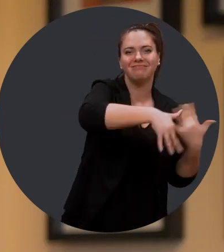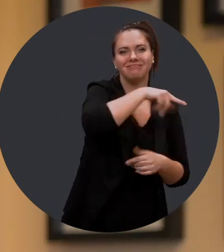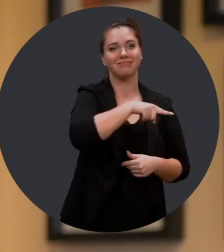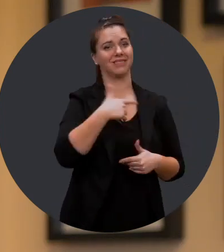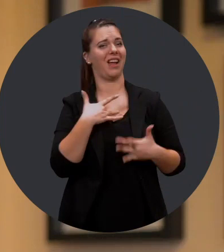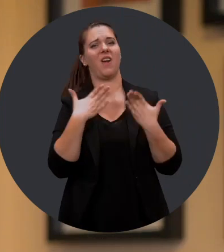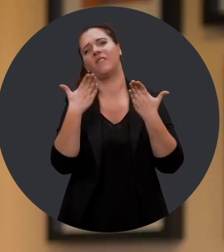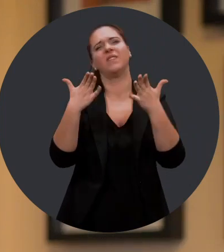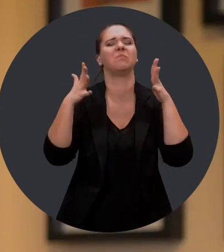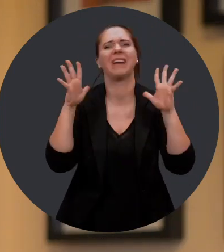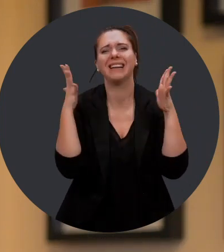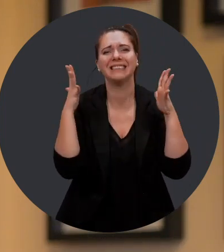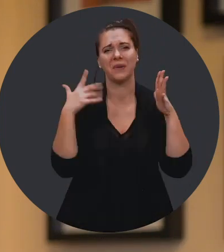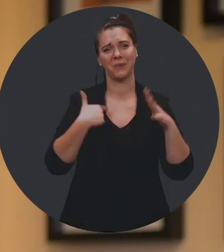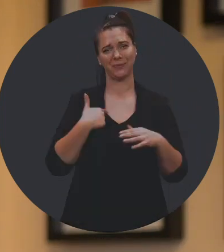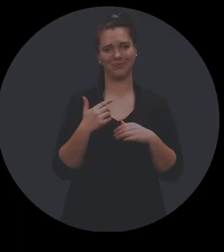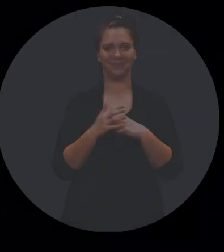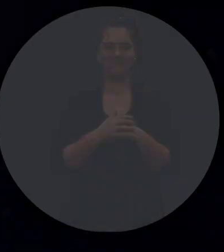offre mes plus sincères félicitations.